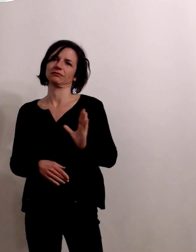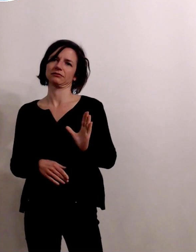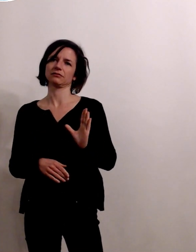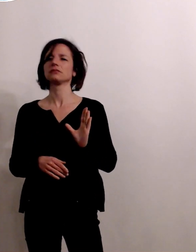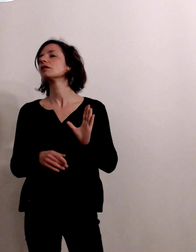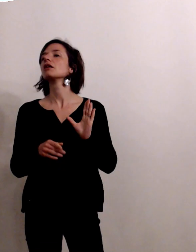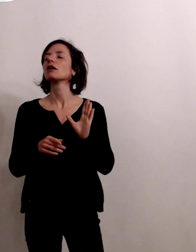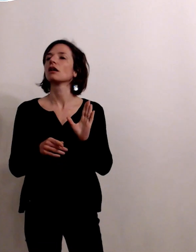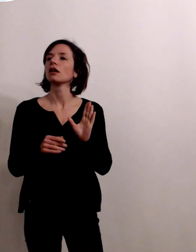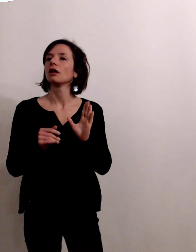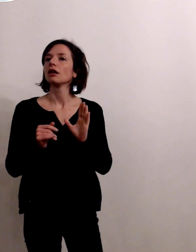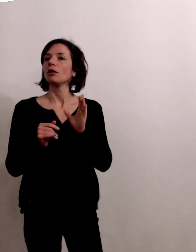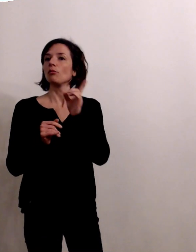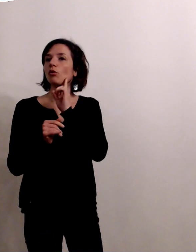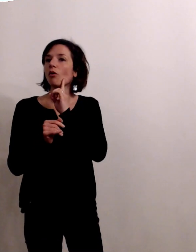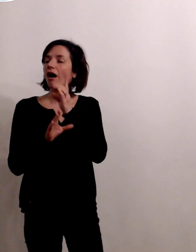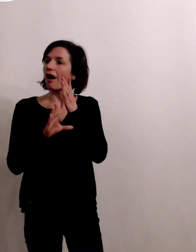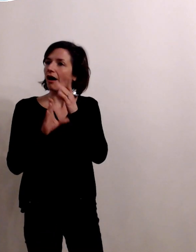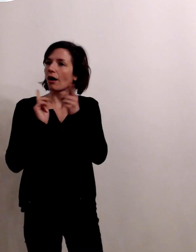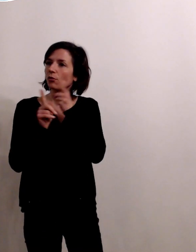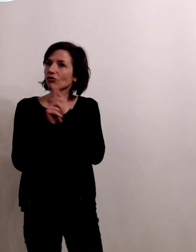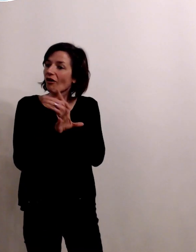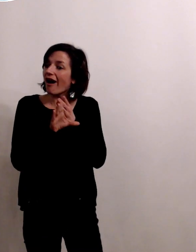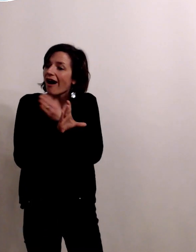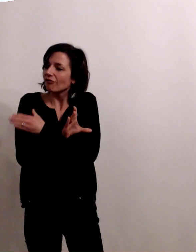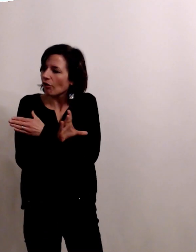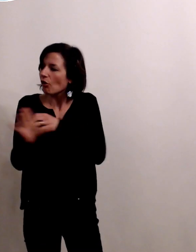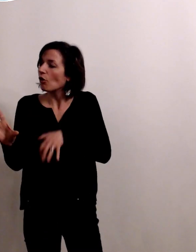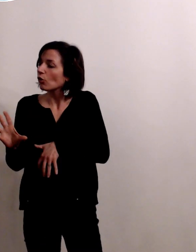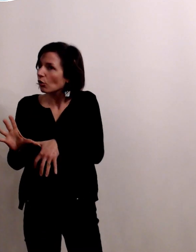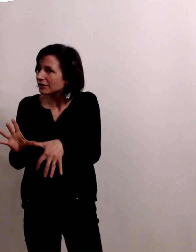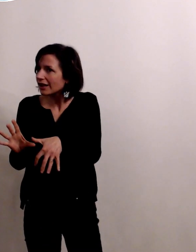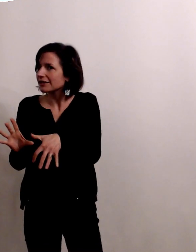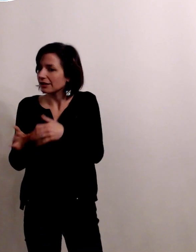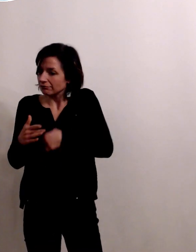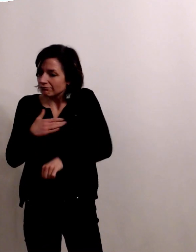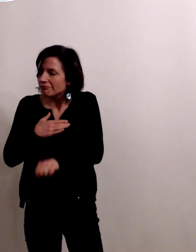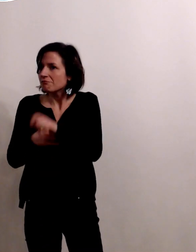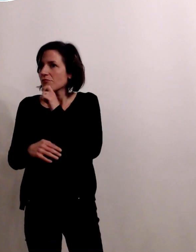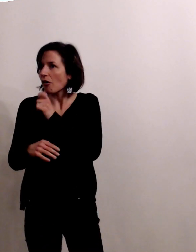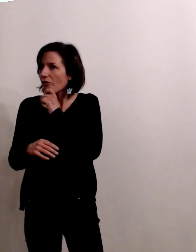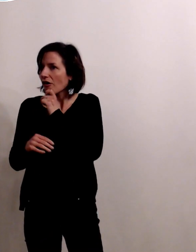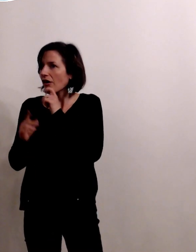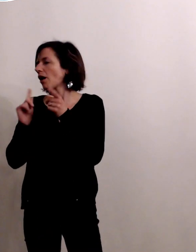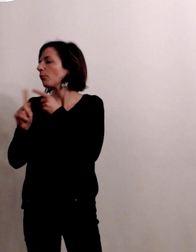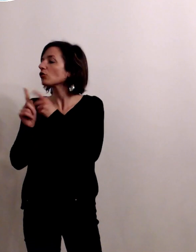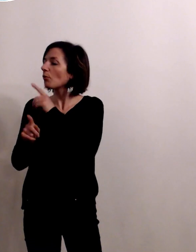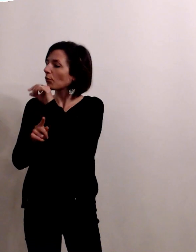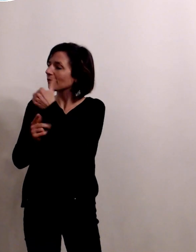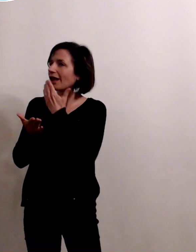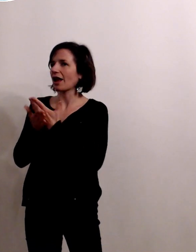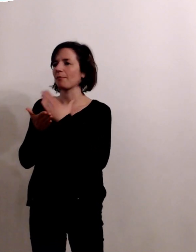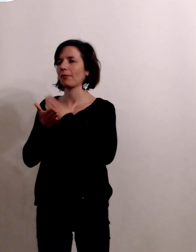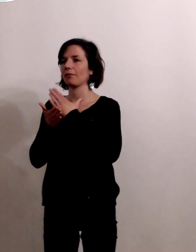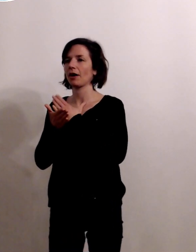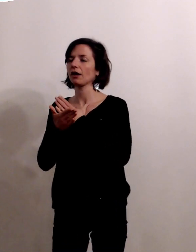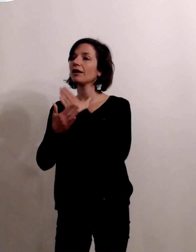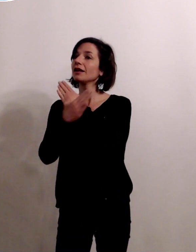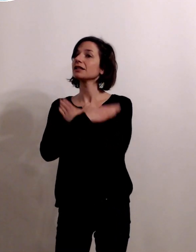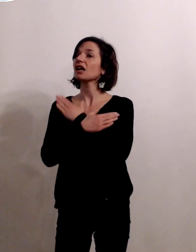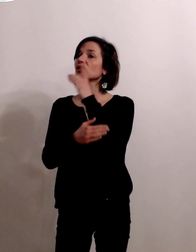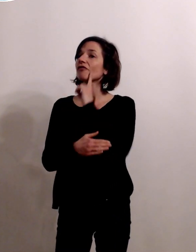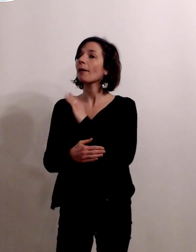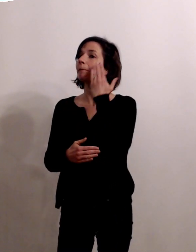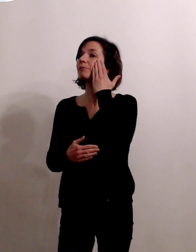dans la grossesse on a un professionnel quand une sage-femme vous connaît au cours de la grossesse elle viendra très facilement